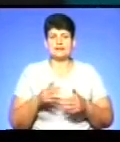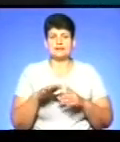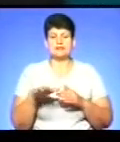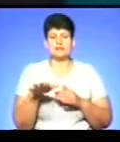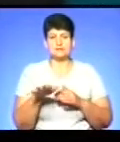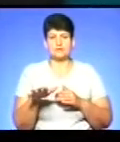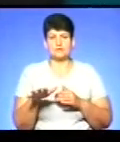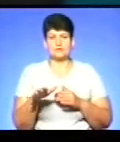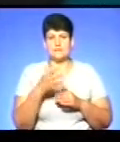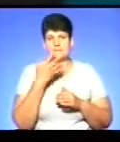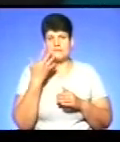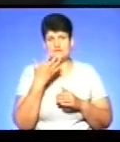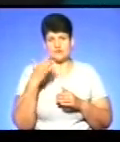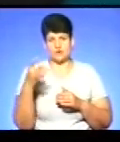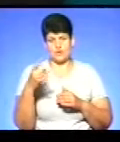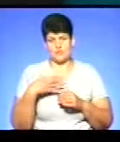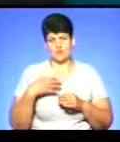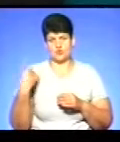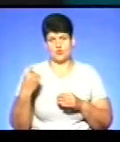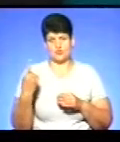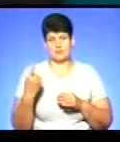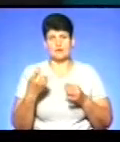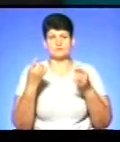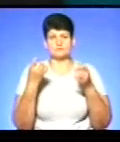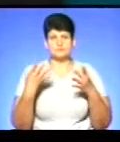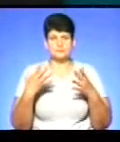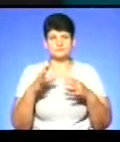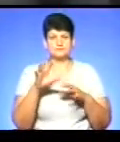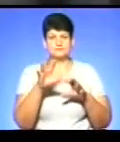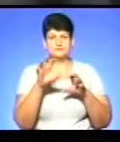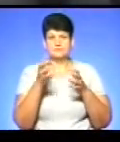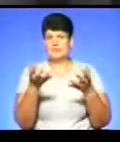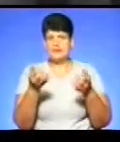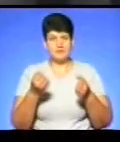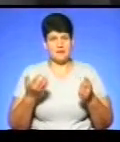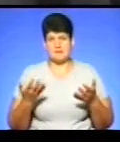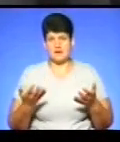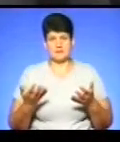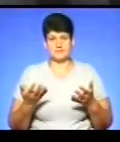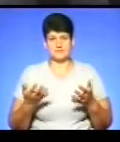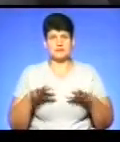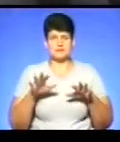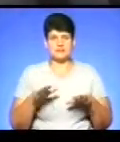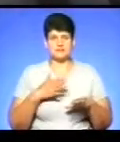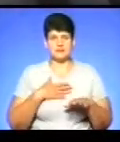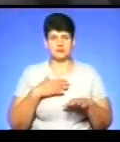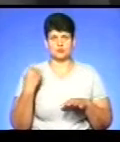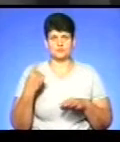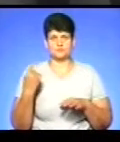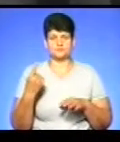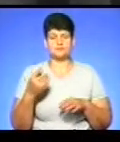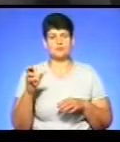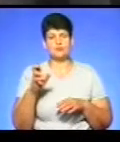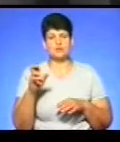південного регіону нашої області, яке і аналогового сигналу не приймає з місцевих нашої області передавачів. Це